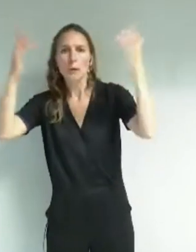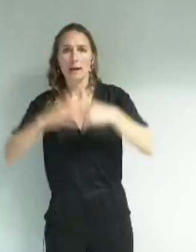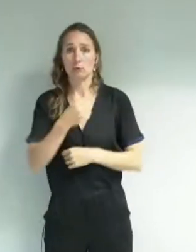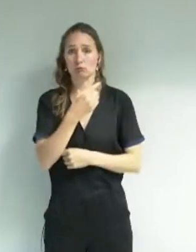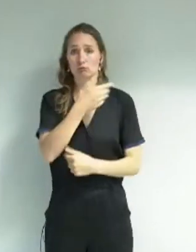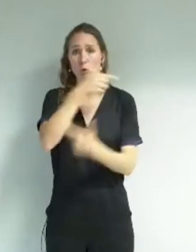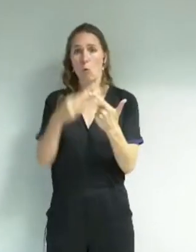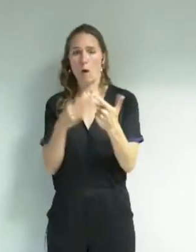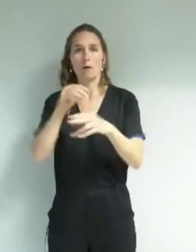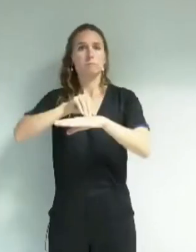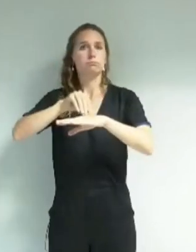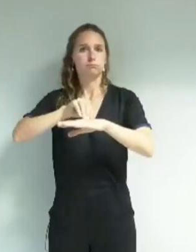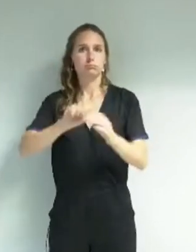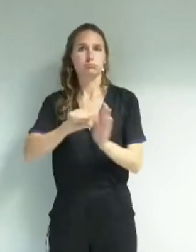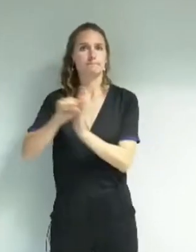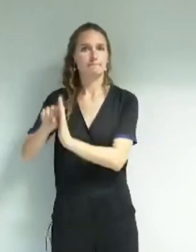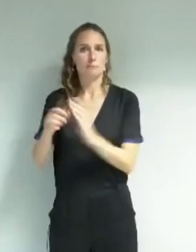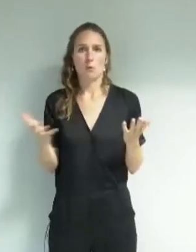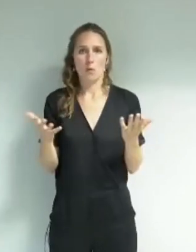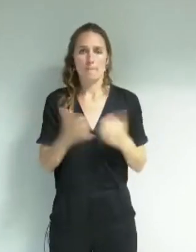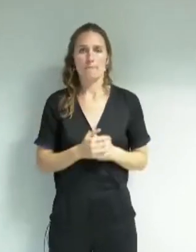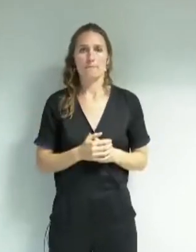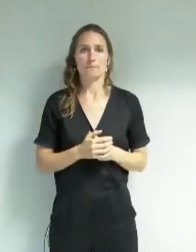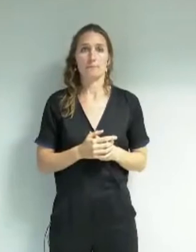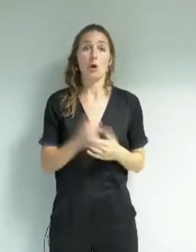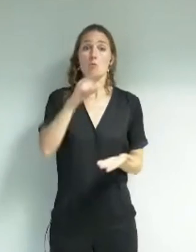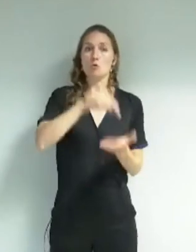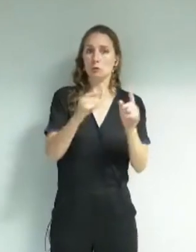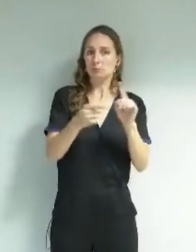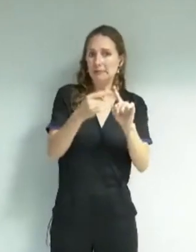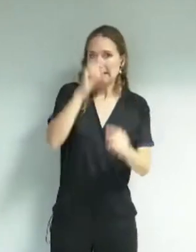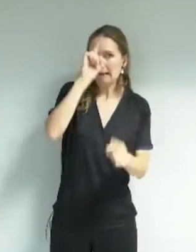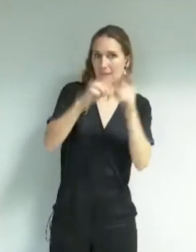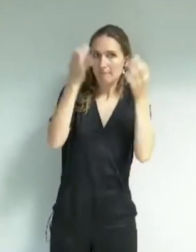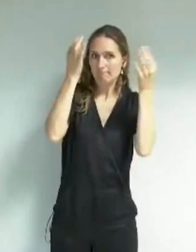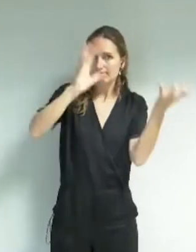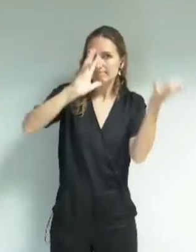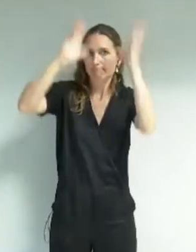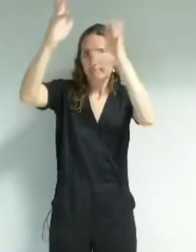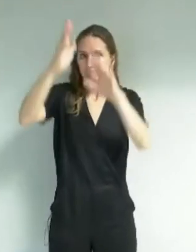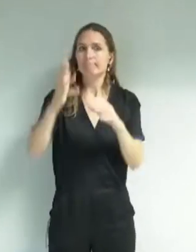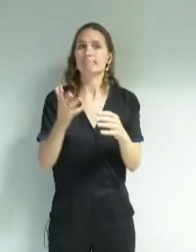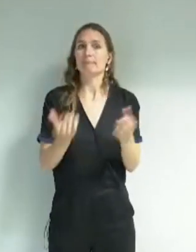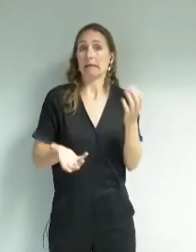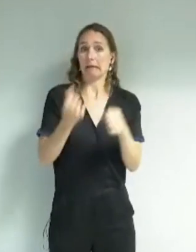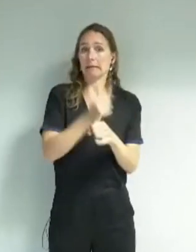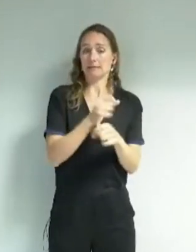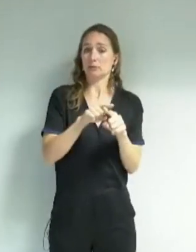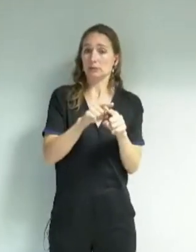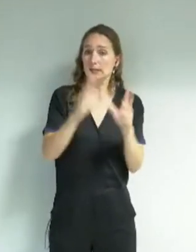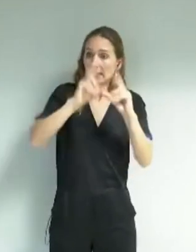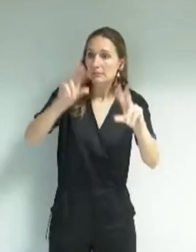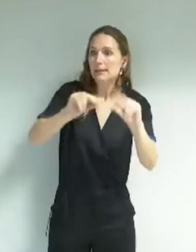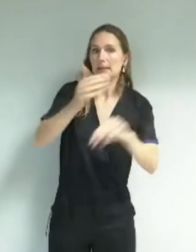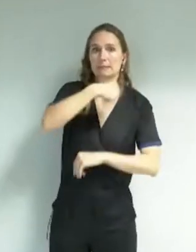Premièrement, créer un lieu dédié aux questions environnementales et aux moyens d'agir. Un lieu qui explique les responsabilités humaines